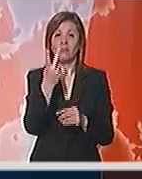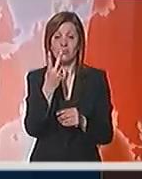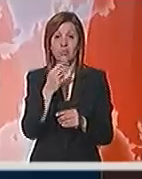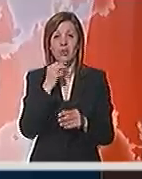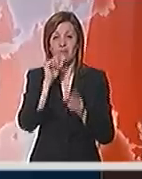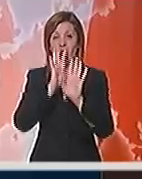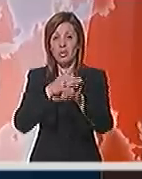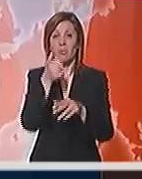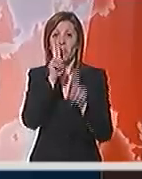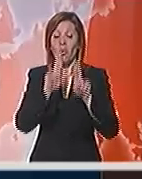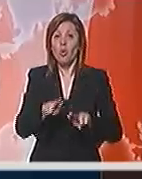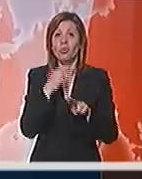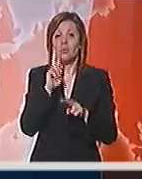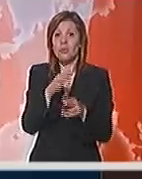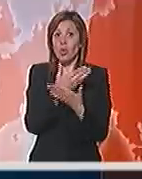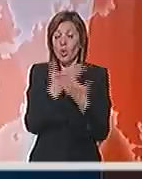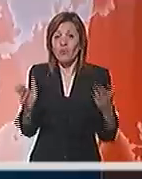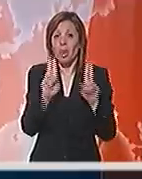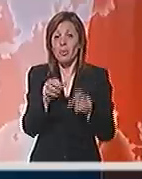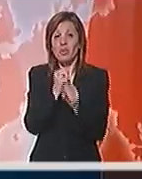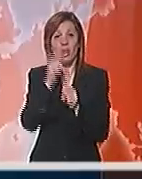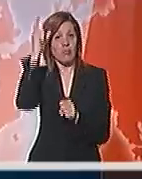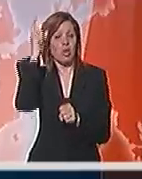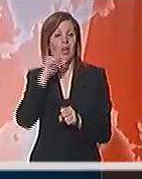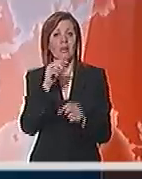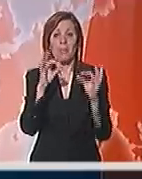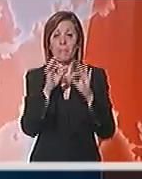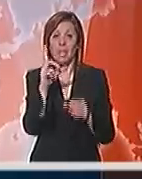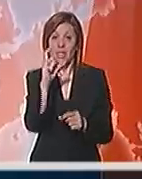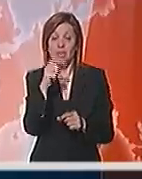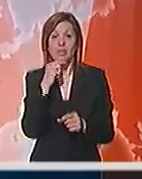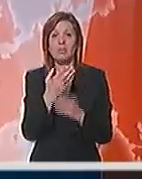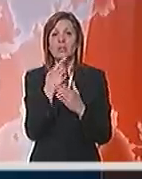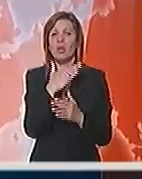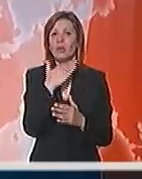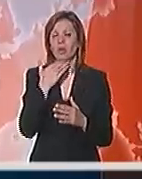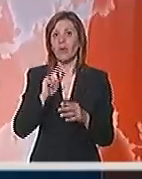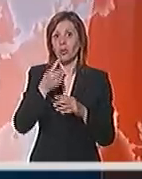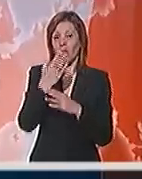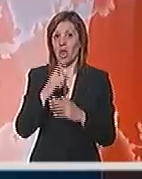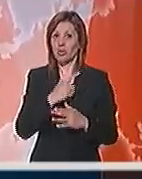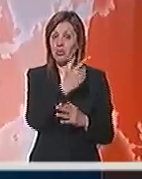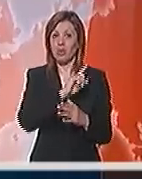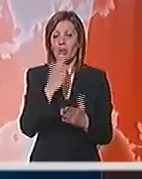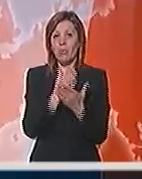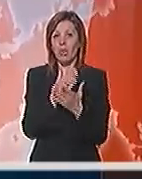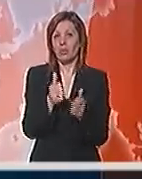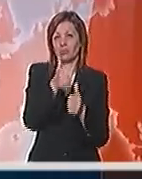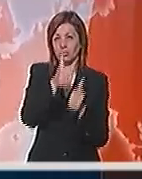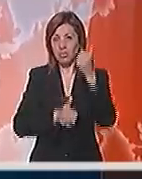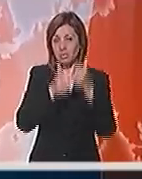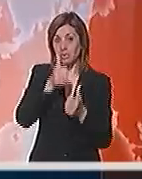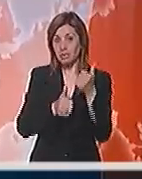mogućnosti koje ona otvara. Beograd i Beč su davaju dovoljno daleko jedan od drugog da ne bi bili rivali.